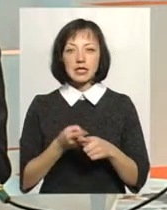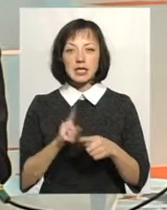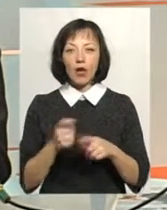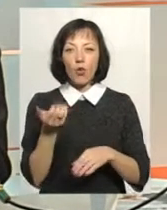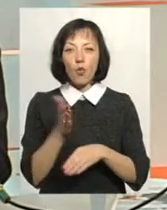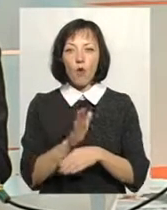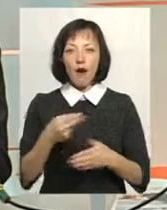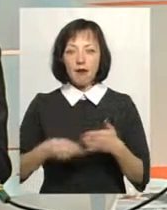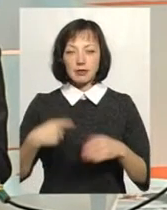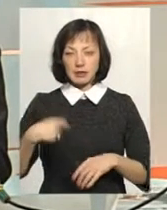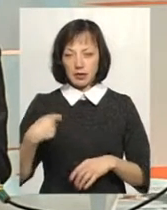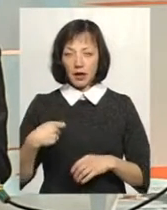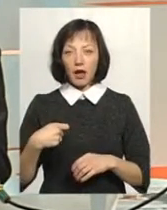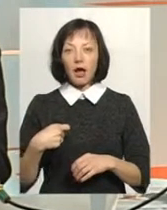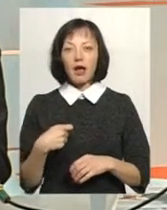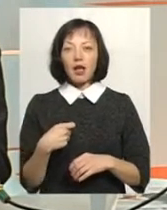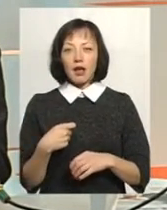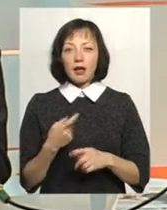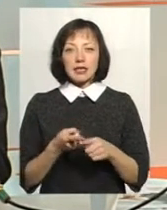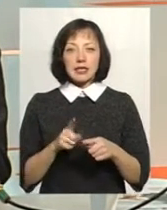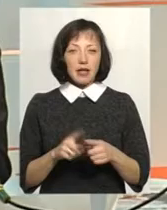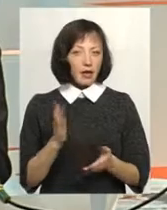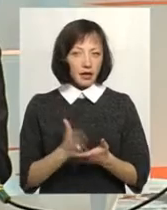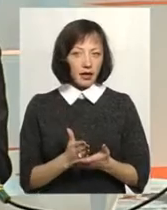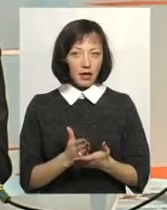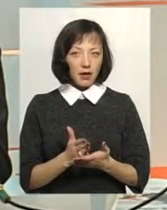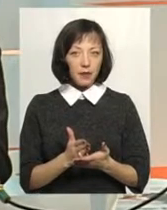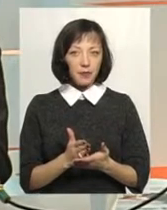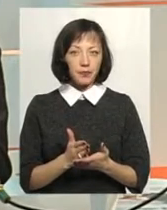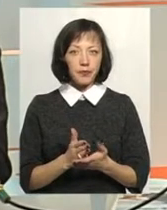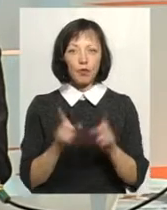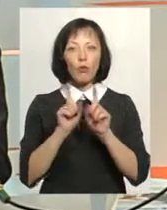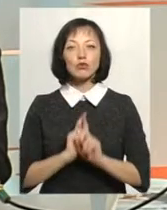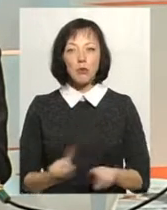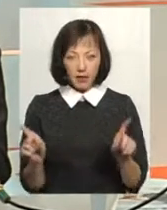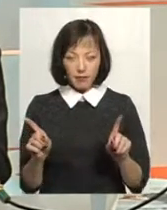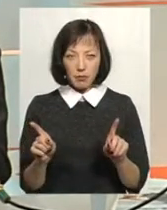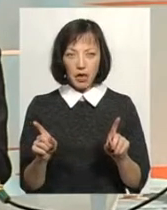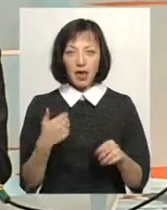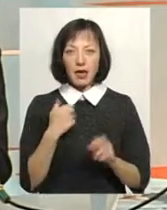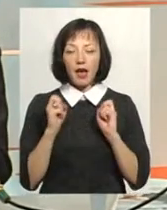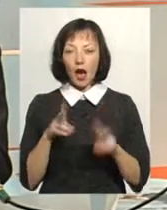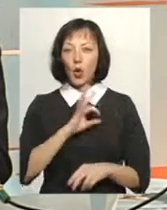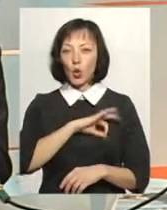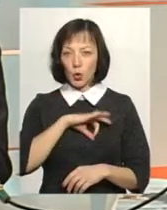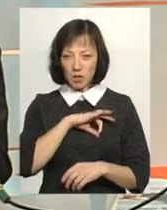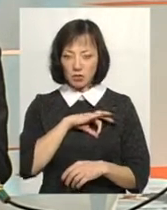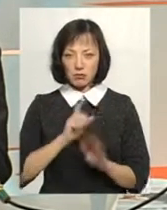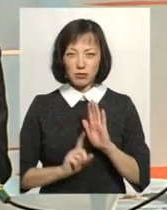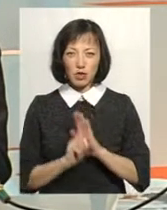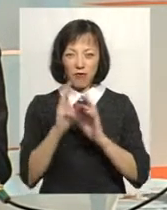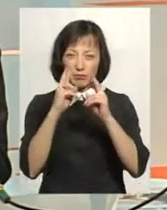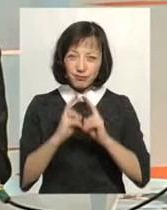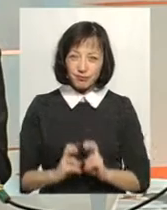указ, він в певній мірі, він є надзвичайно особливим. Знаєте, я як юрист почав